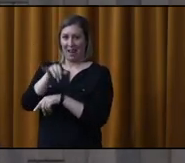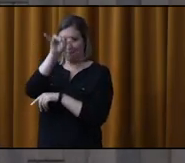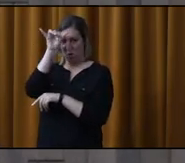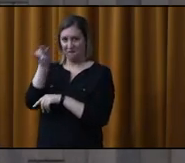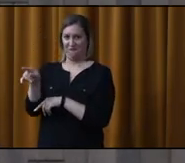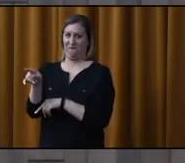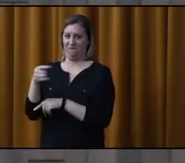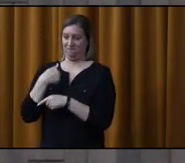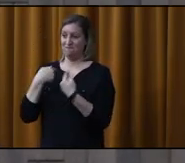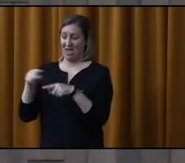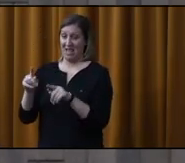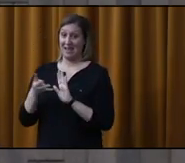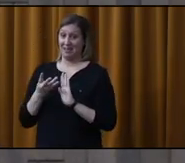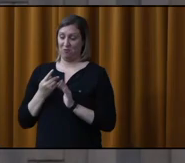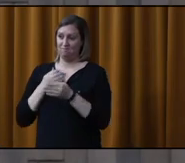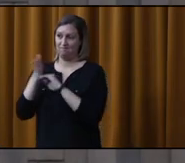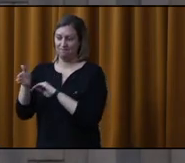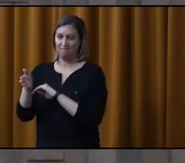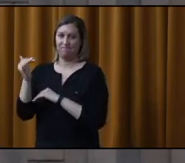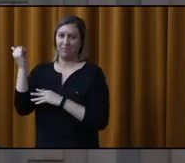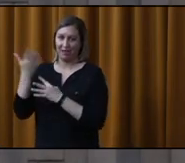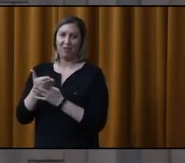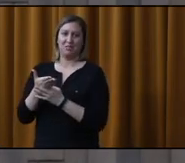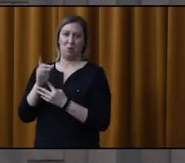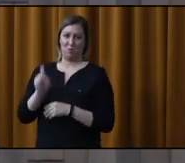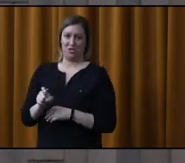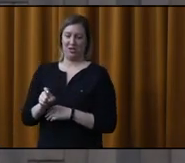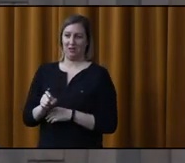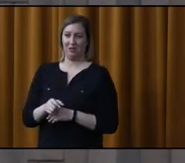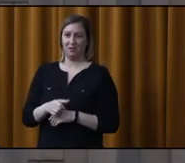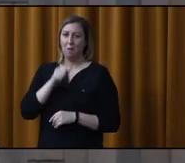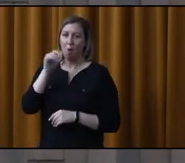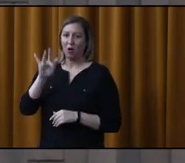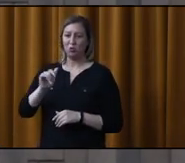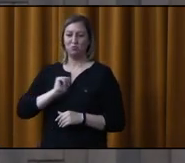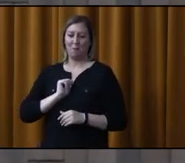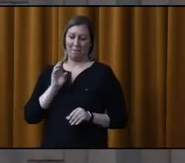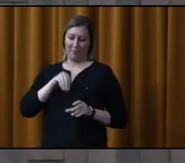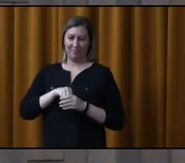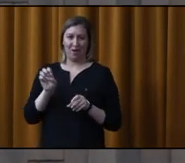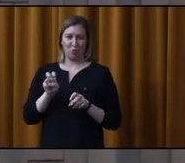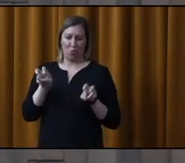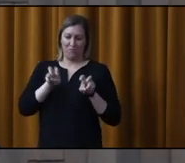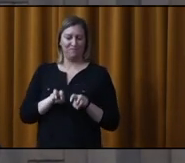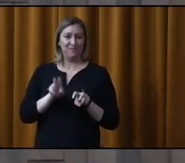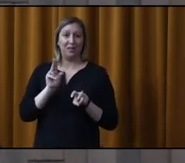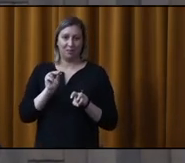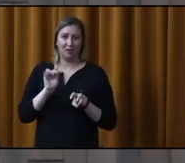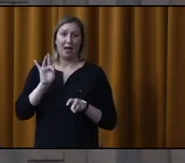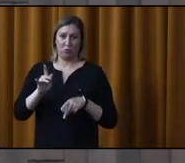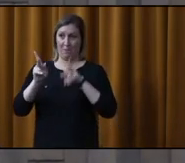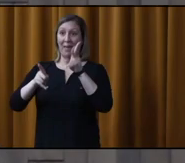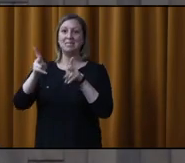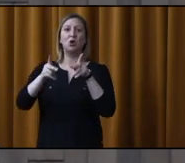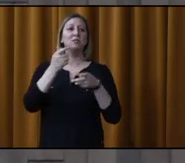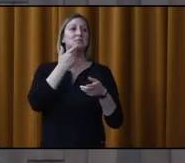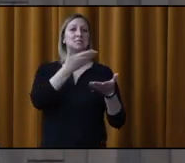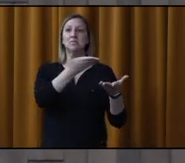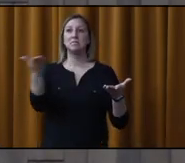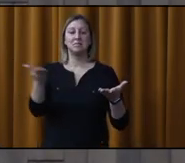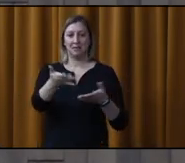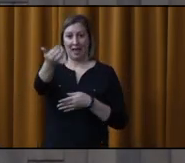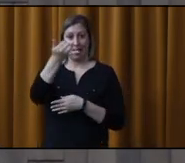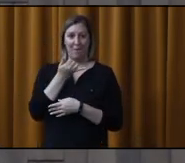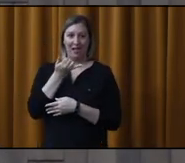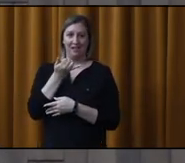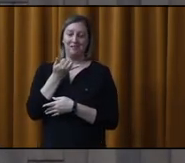Juste pour vous dire, les quatre fois, on est intervenu, puis ce n pas parce que j'étais dans l'auto. C'est vraiment parce que quelqu'un a appelé fort probablement de votre coin, donc